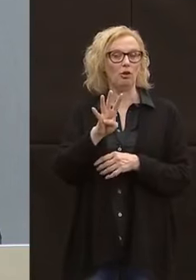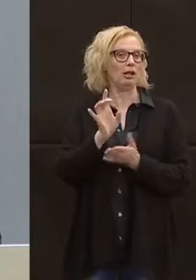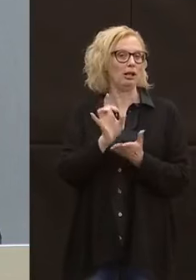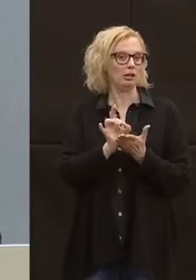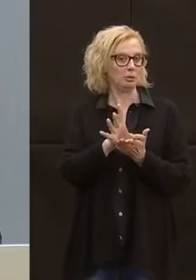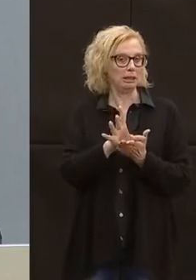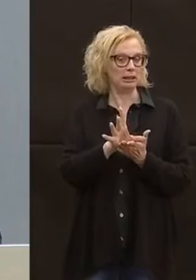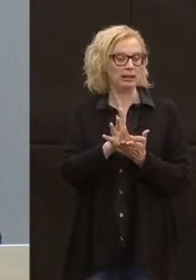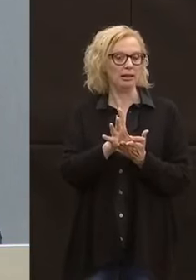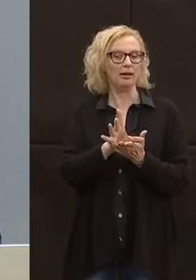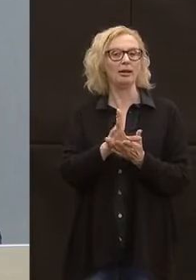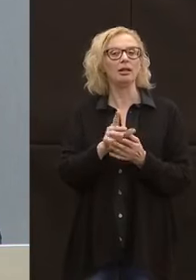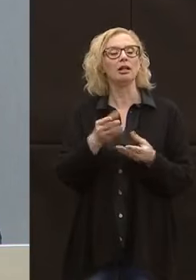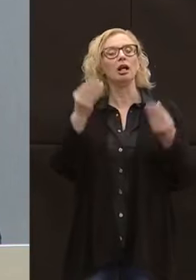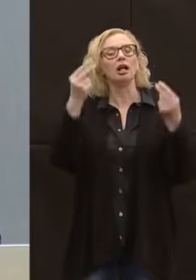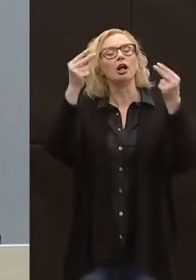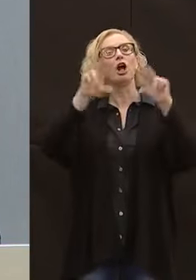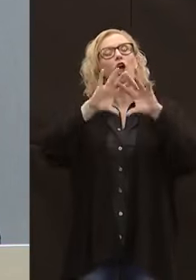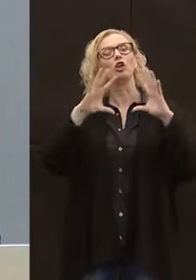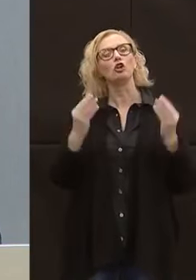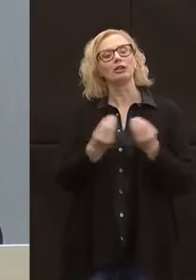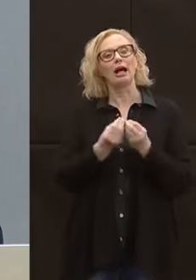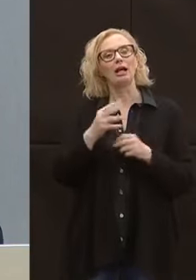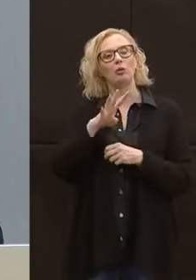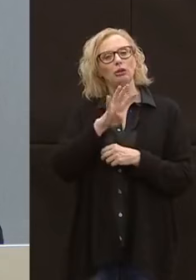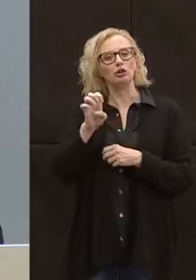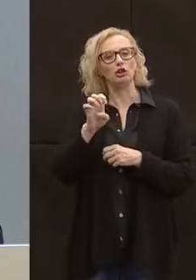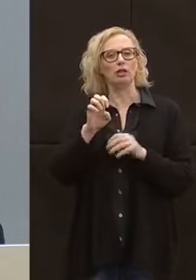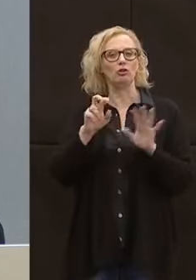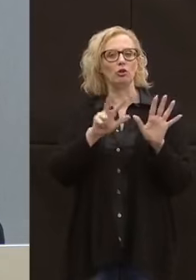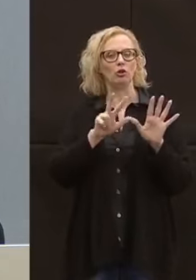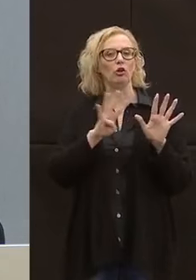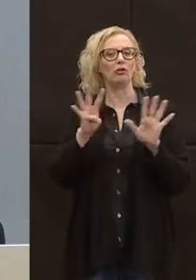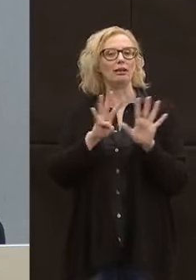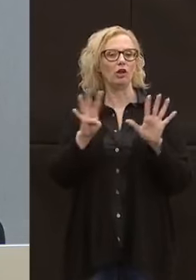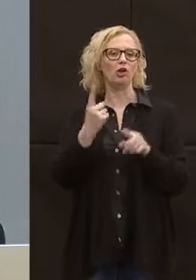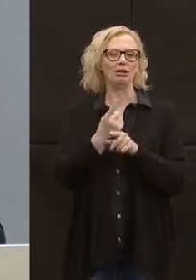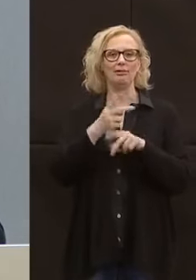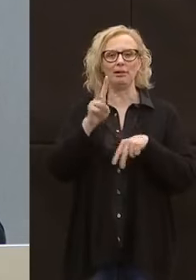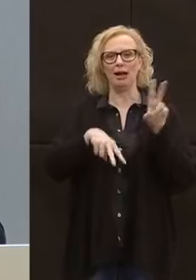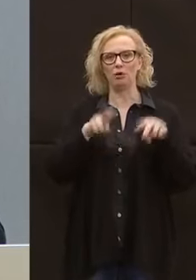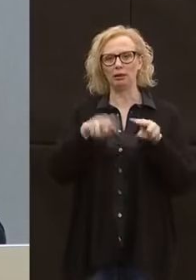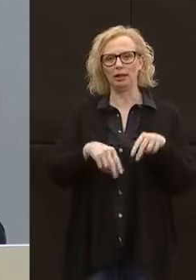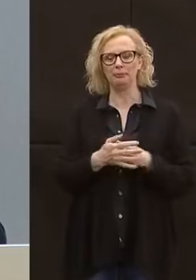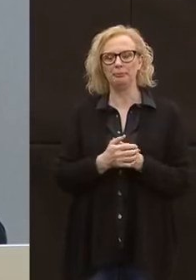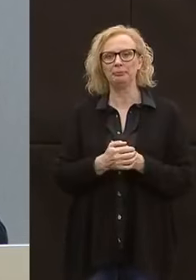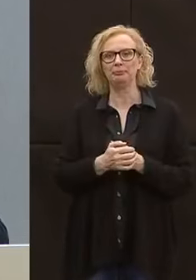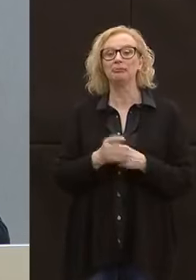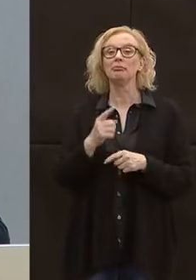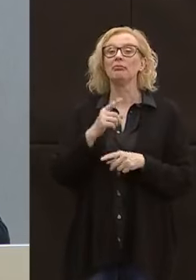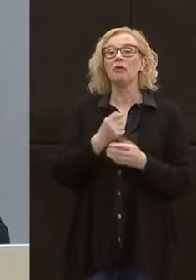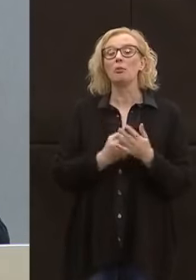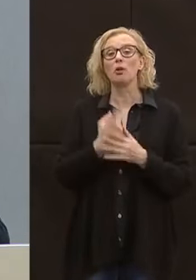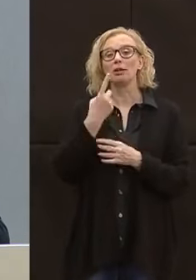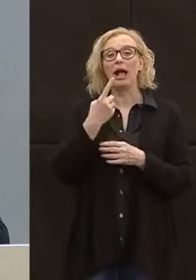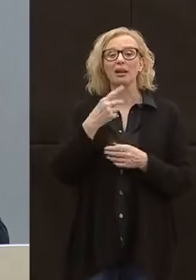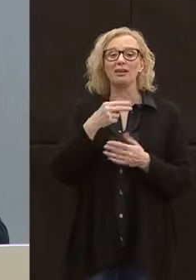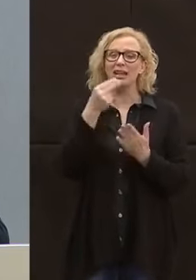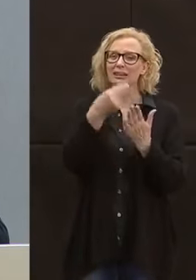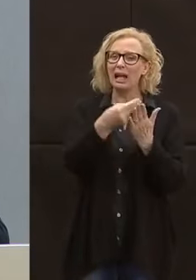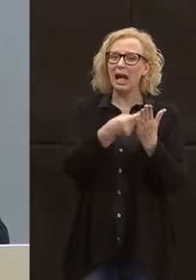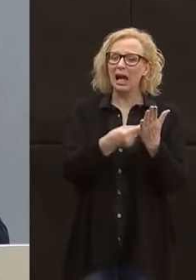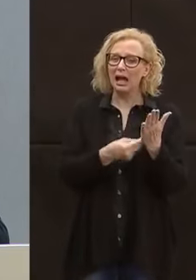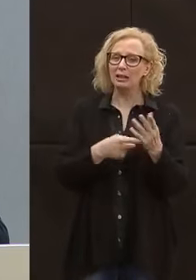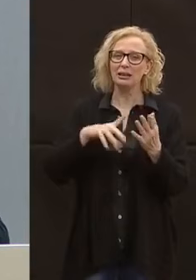respinte e in tutto 449 da valutare. Ricordo sempre di compilare correttamente tutti i dati perché